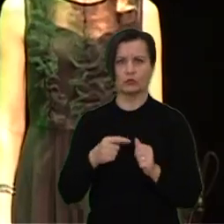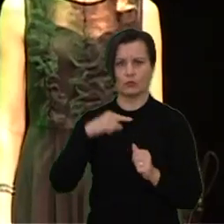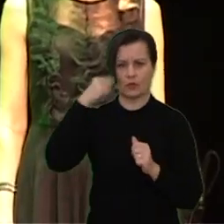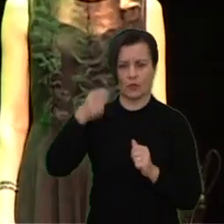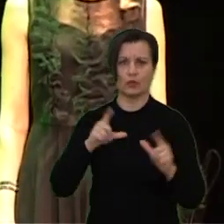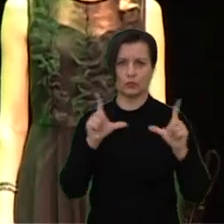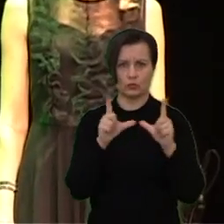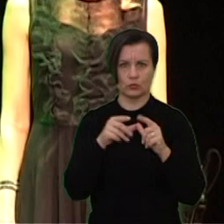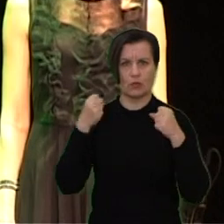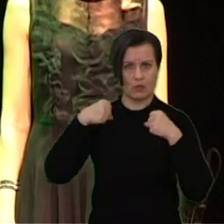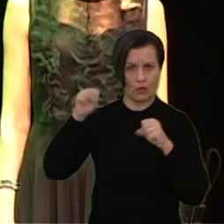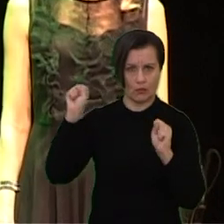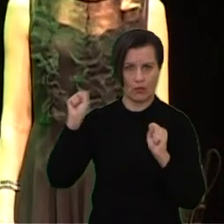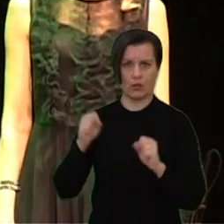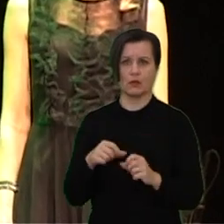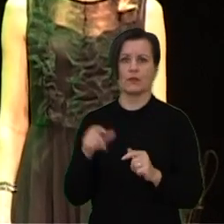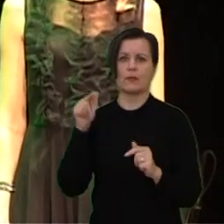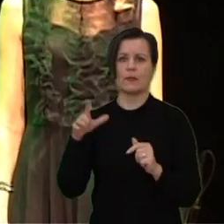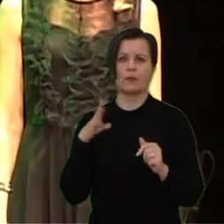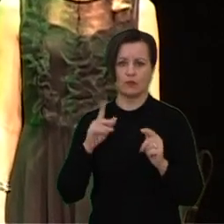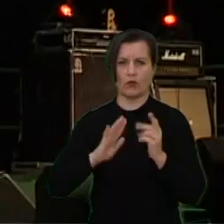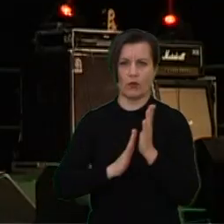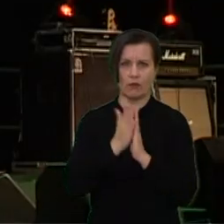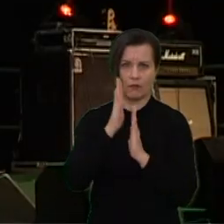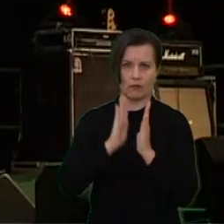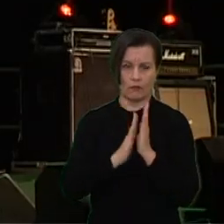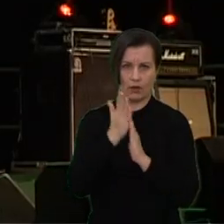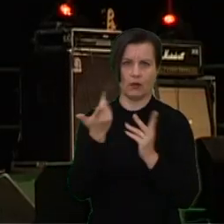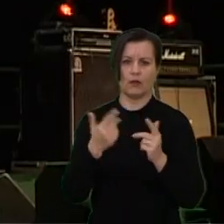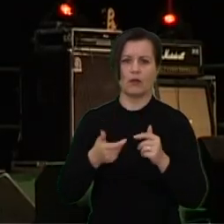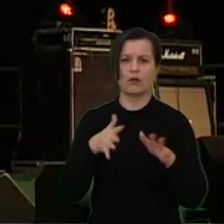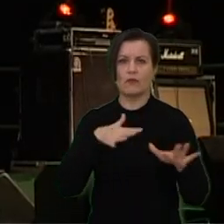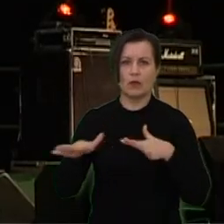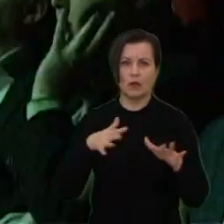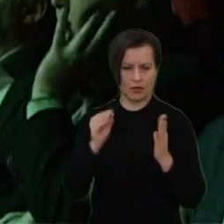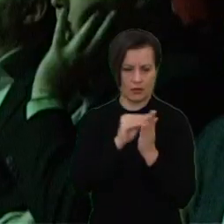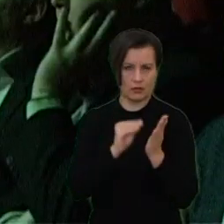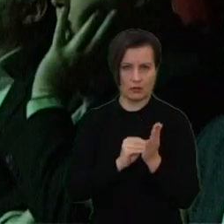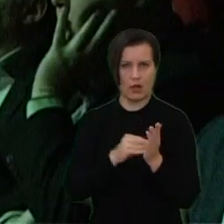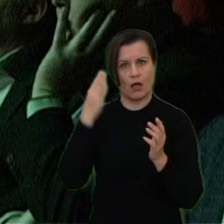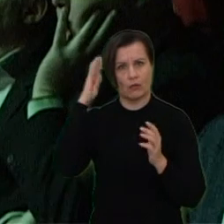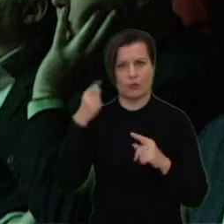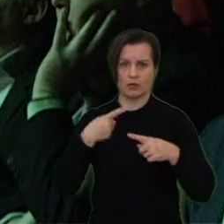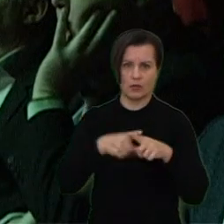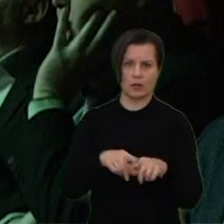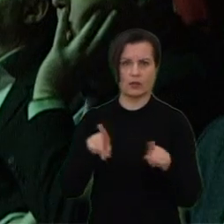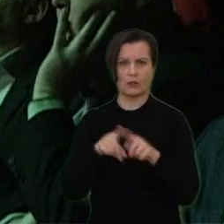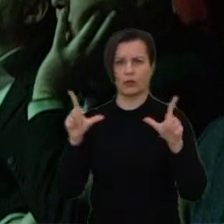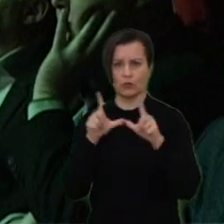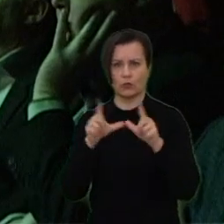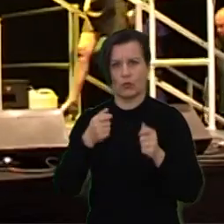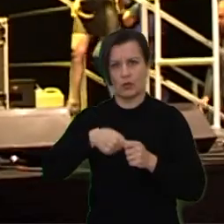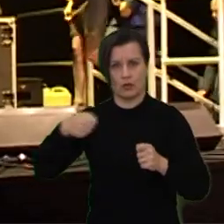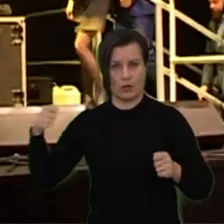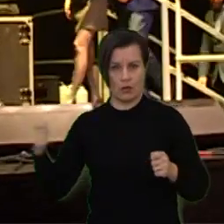nugalėtojai, kaip visuomet atsižvelgta į ūkininkų kvalifikaciją, veiklos rezultatus, apsirūpinimą techniką bei ūkininkavimo